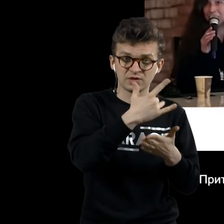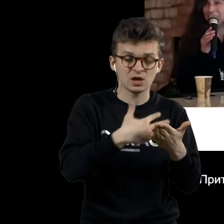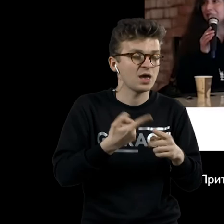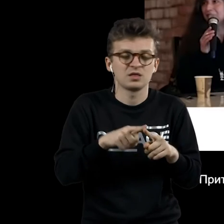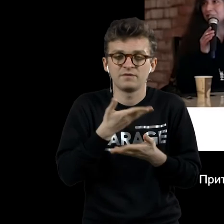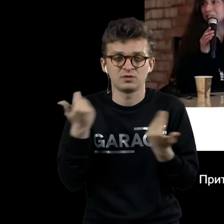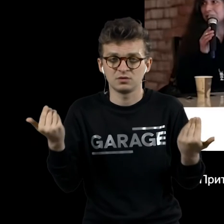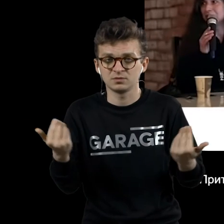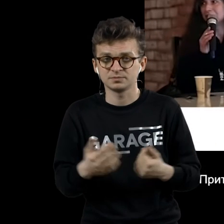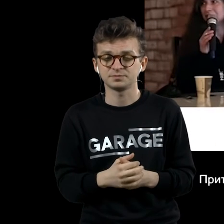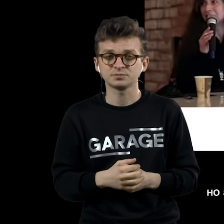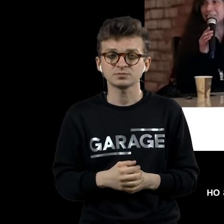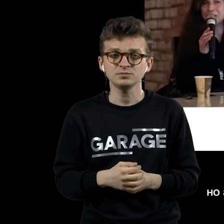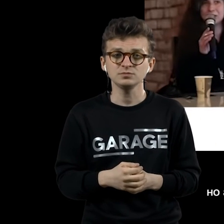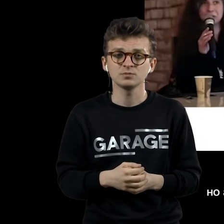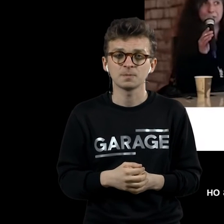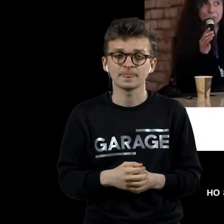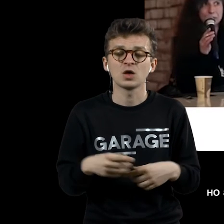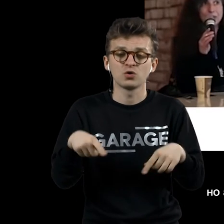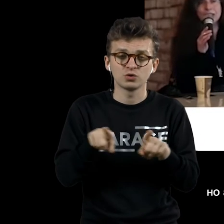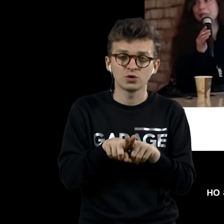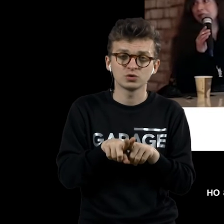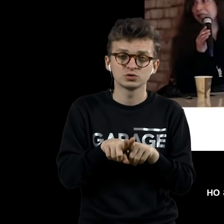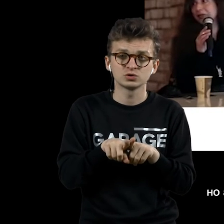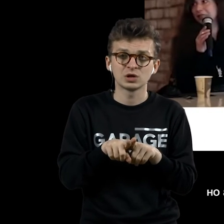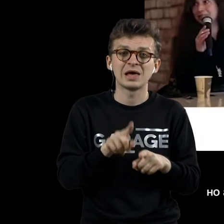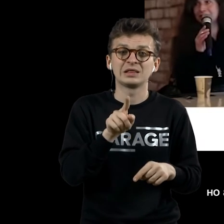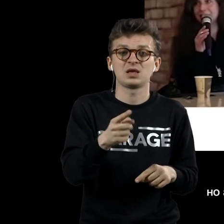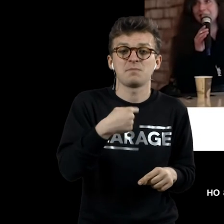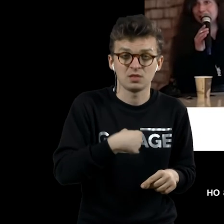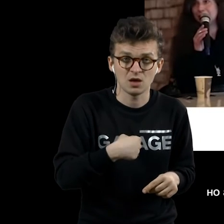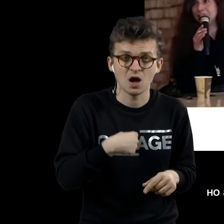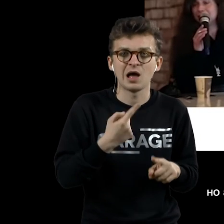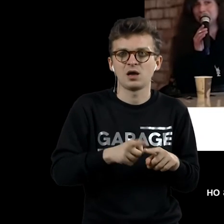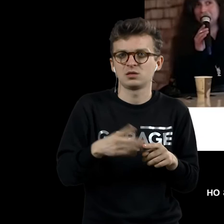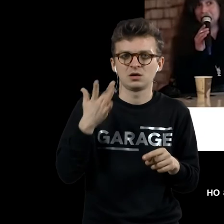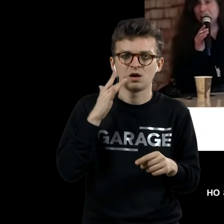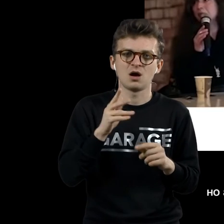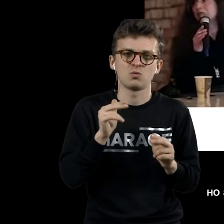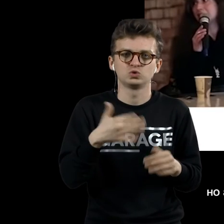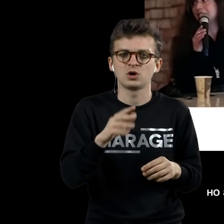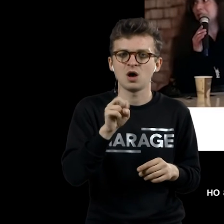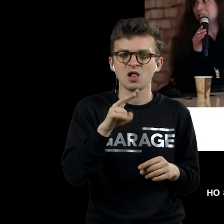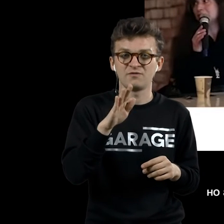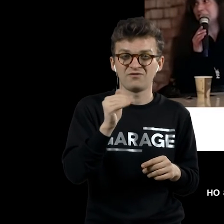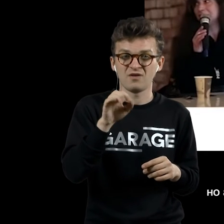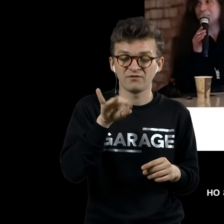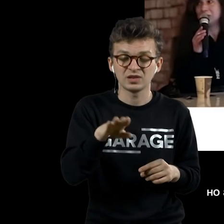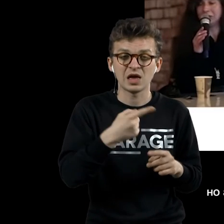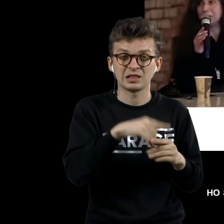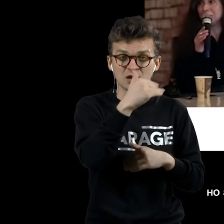Такой вот язык для ничего. Так же, как «Ты меня» является алфавитом картины,